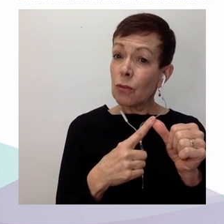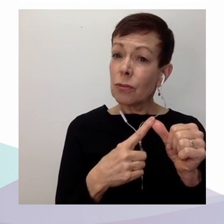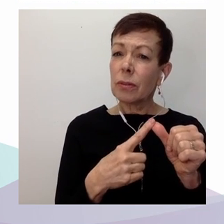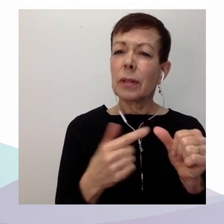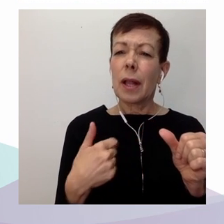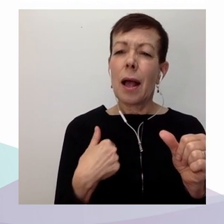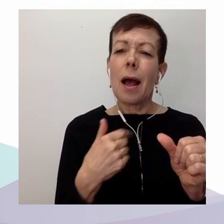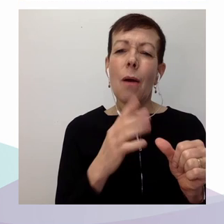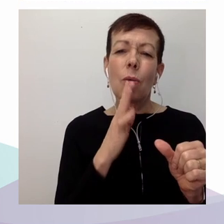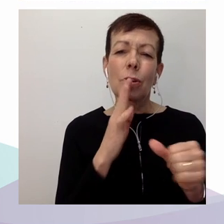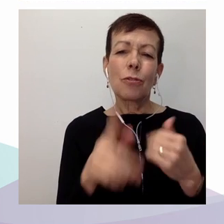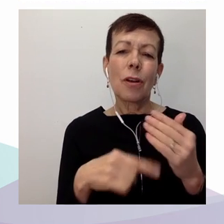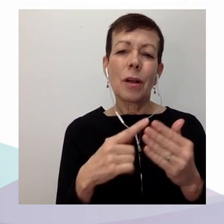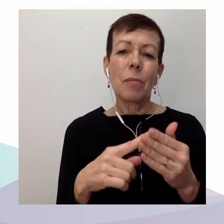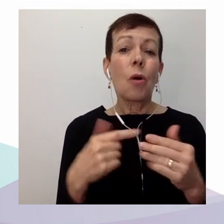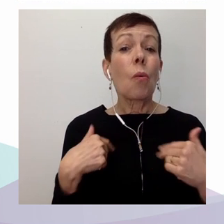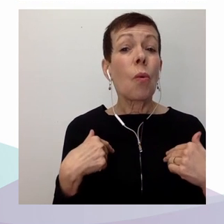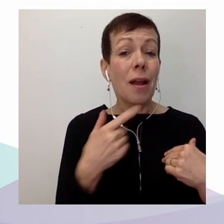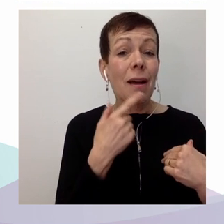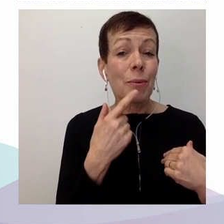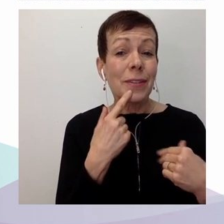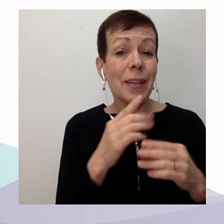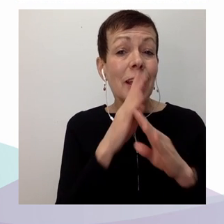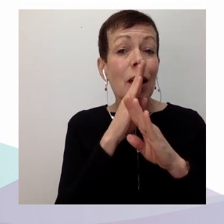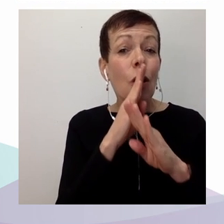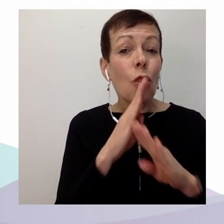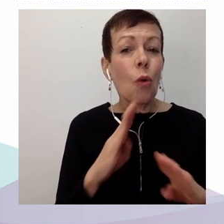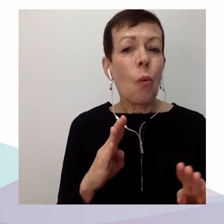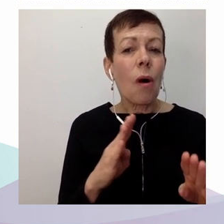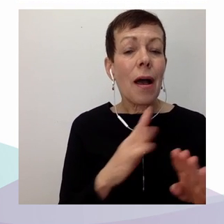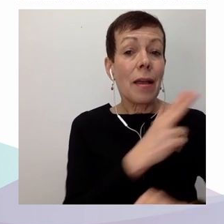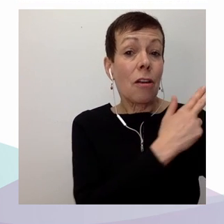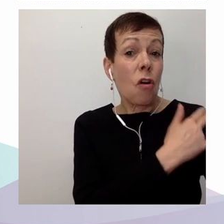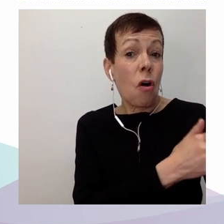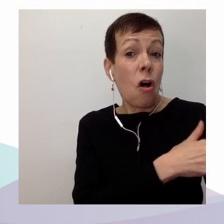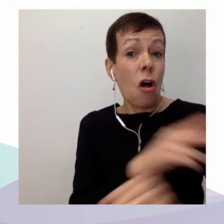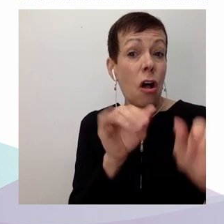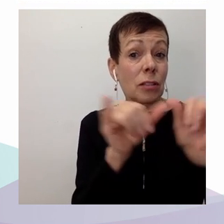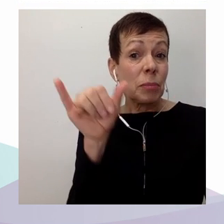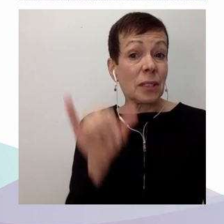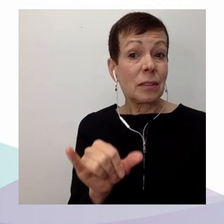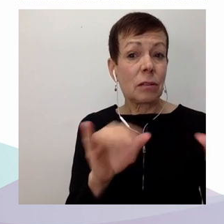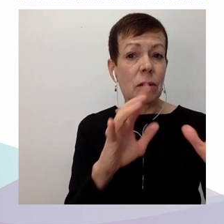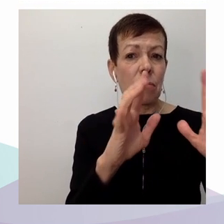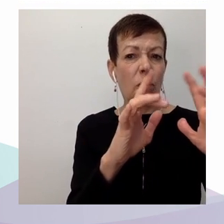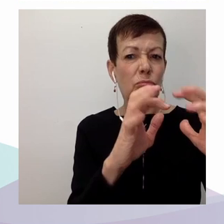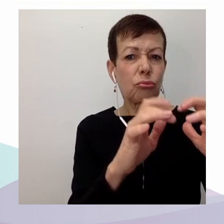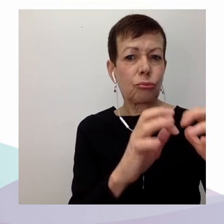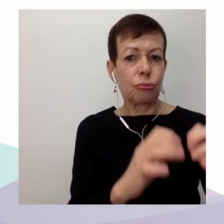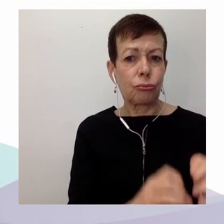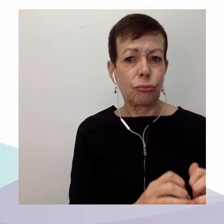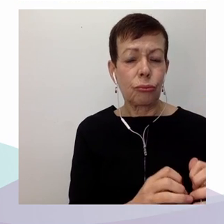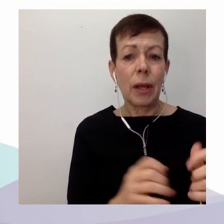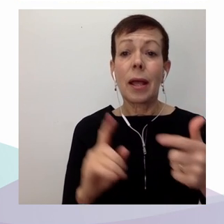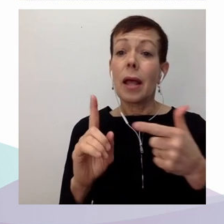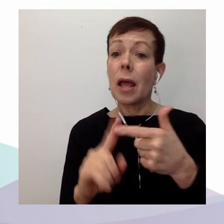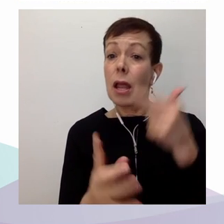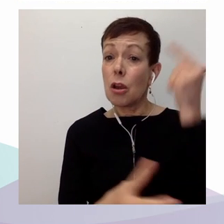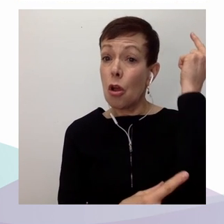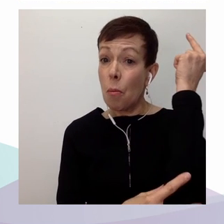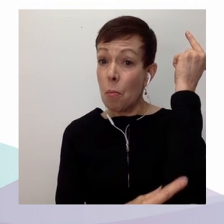troisièmement, de la marginalisation. Alors, tout d'abord, le démantèlement du système de santé.